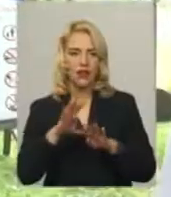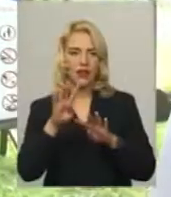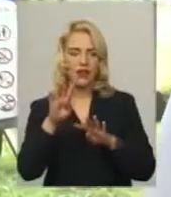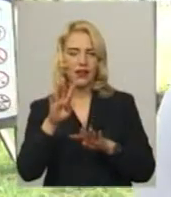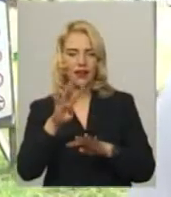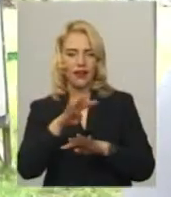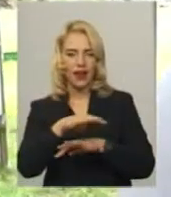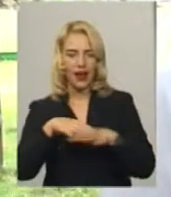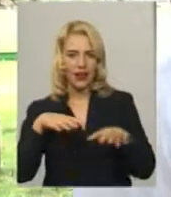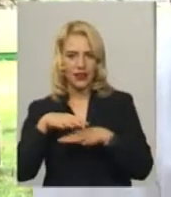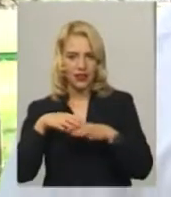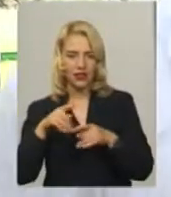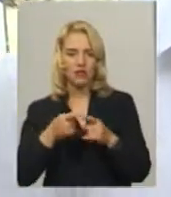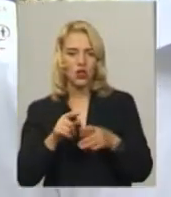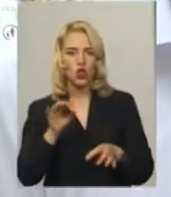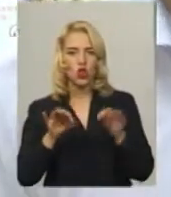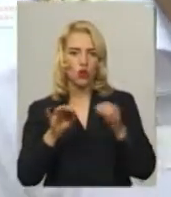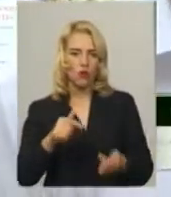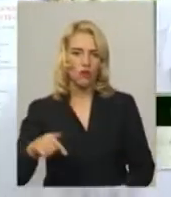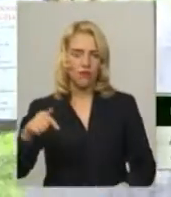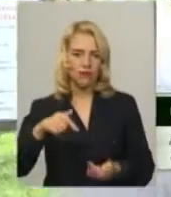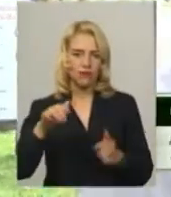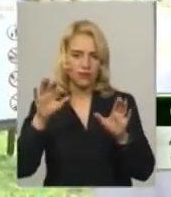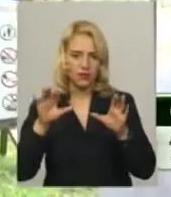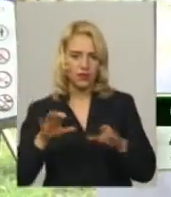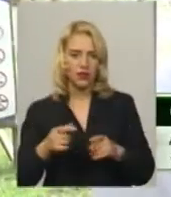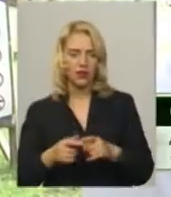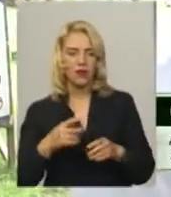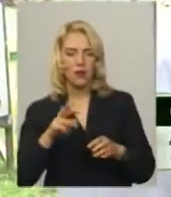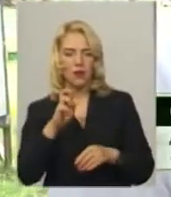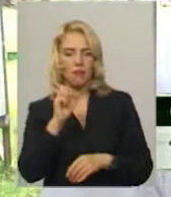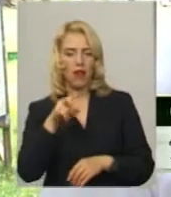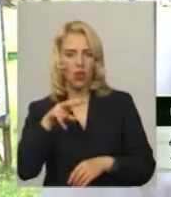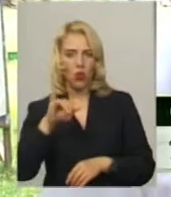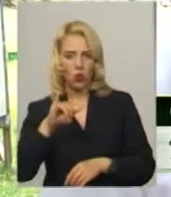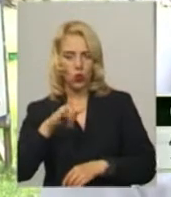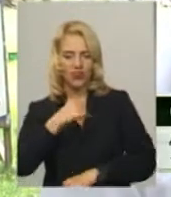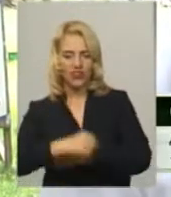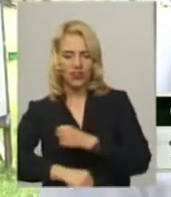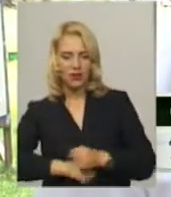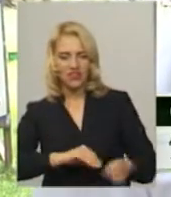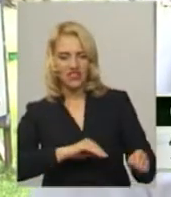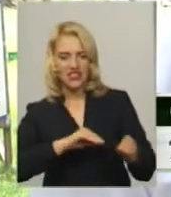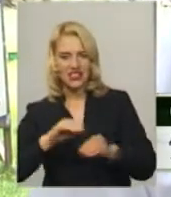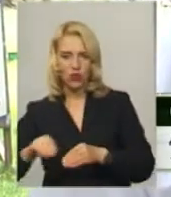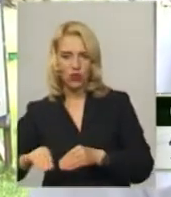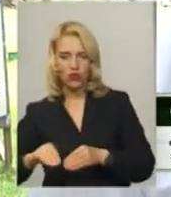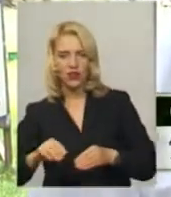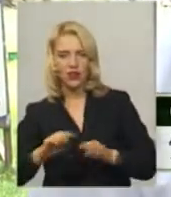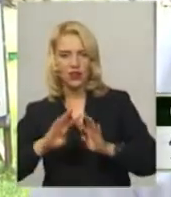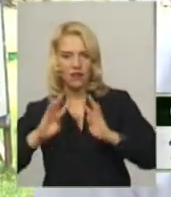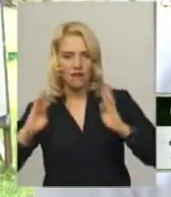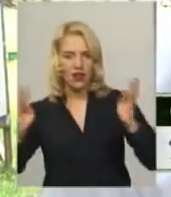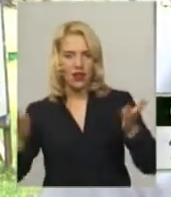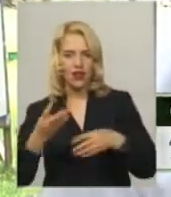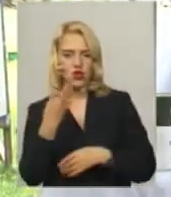Ми того року тільки встановили новий вольєр для балу, який має 45 квадратних метрів.